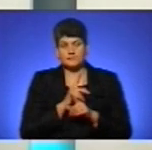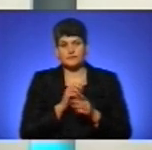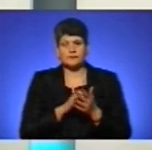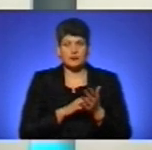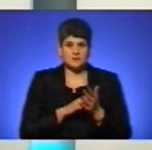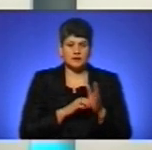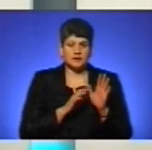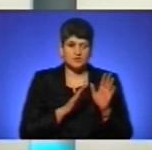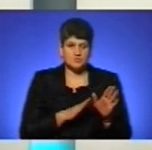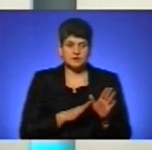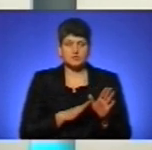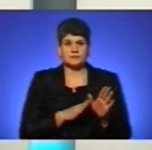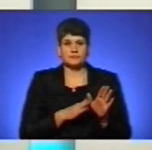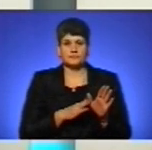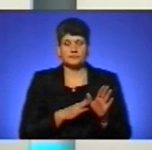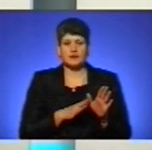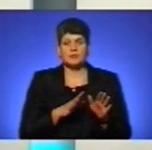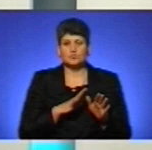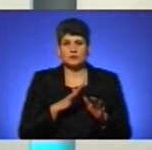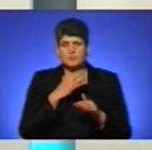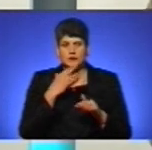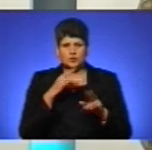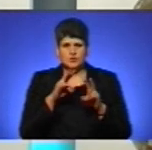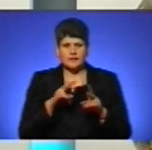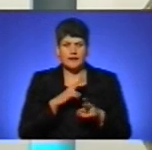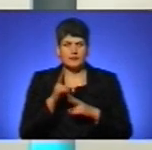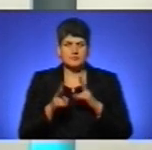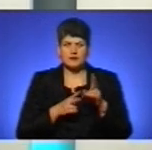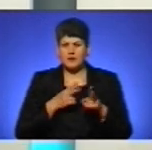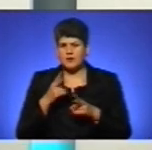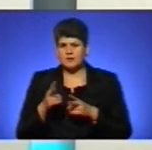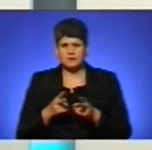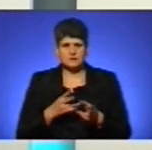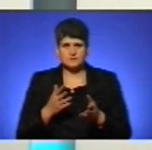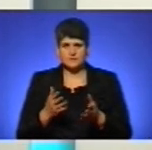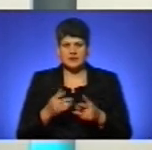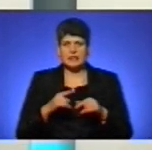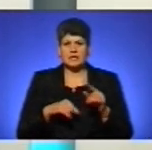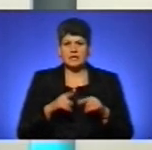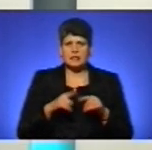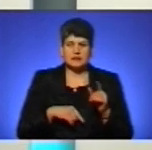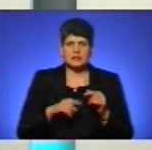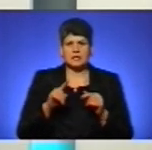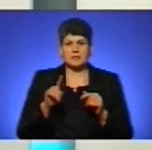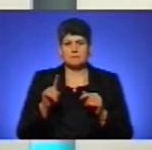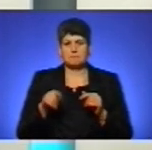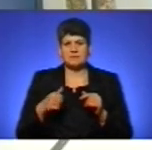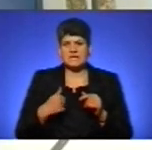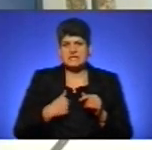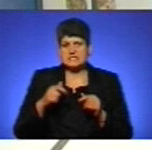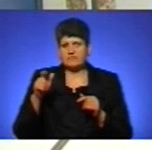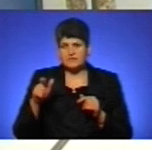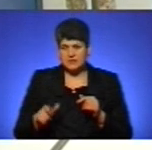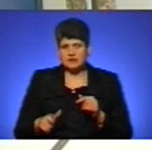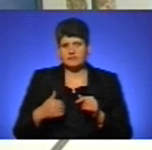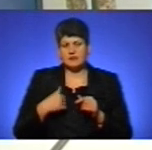призового. Дуже багато ми розглядали скарг рідних призовників. Я думаю, що